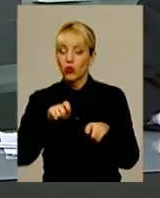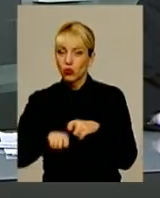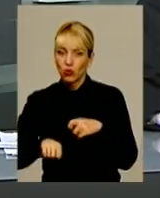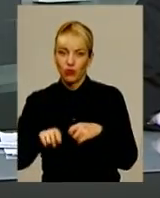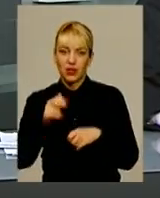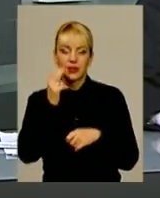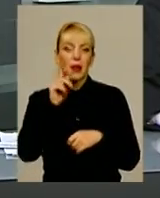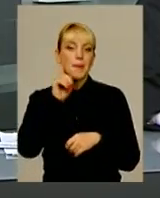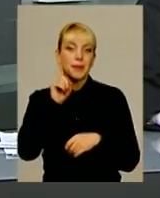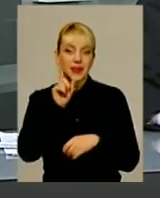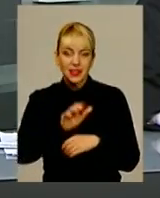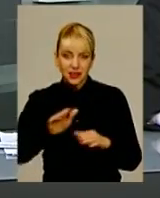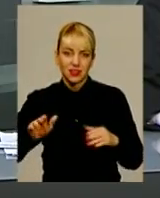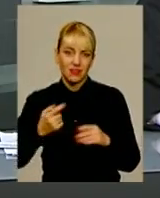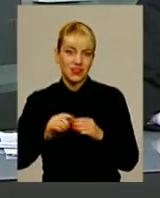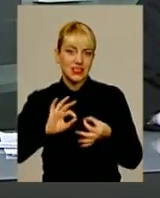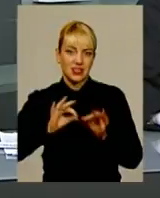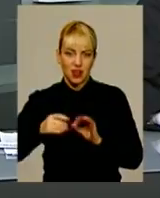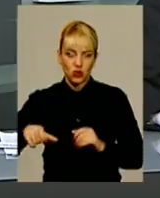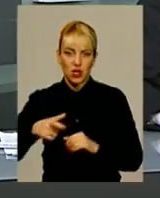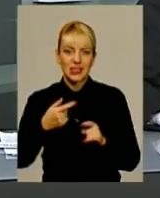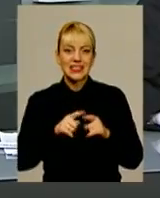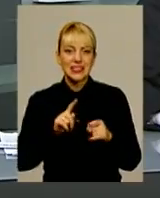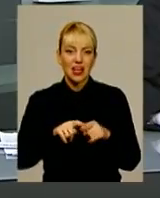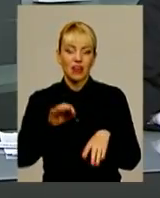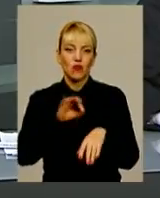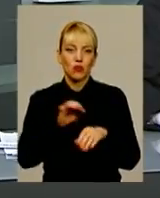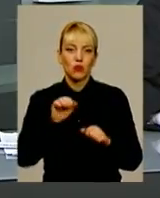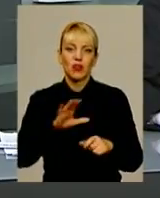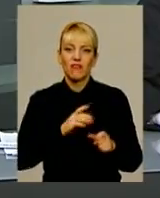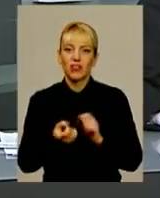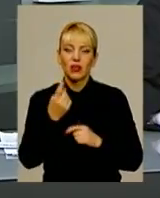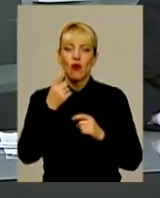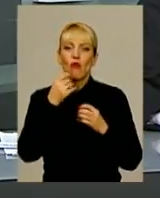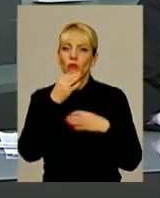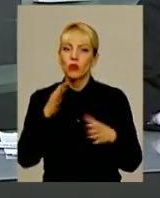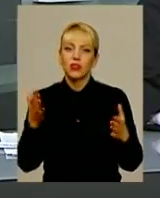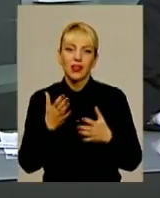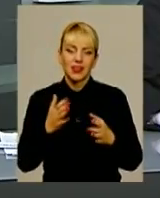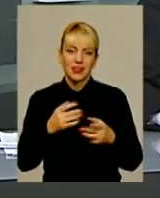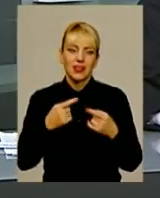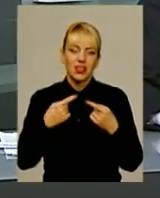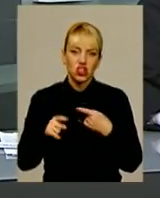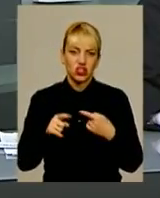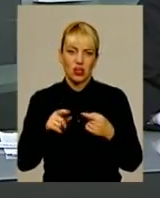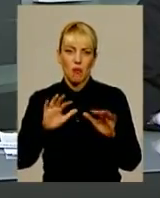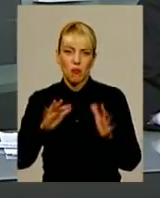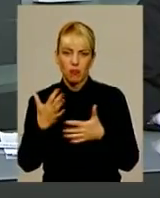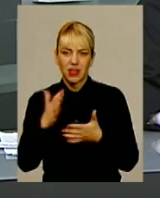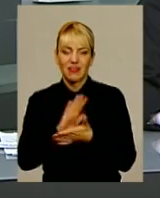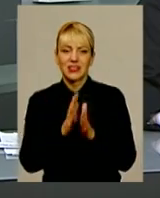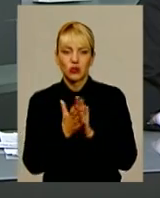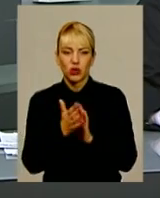складно. Медики ж констатують, непрохідність могла виникнути у будь-який інший момент. В ситуації спробувала розібратись